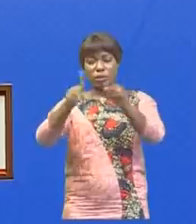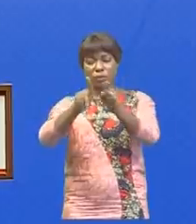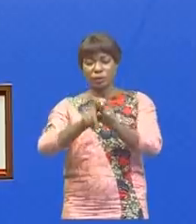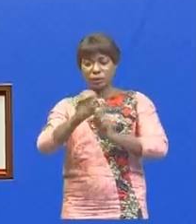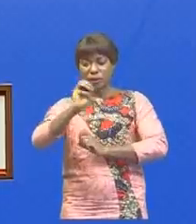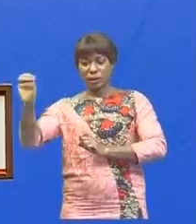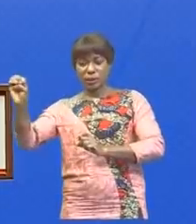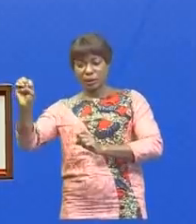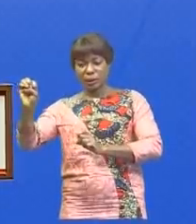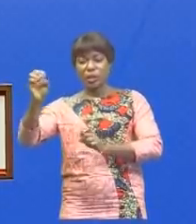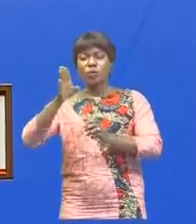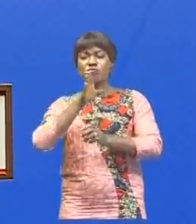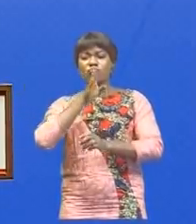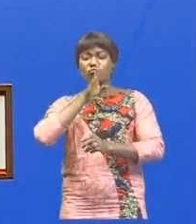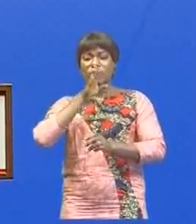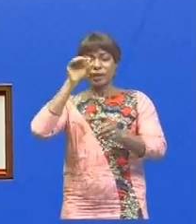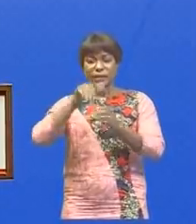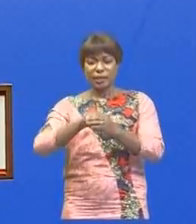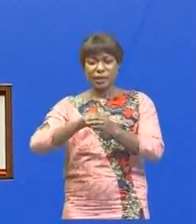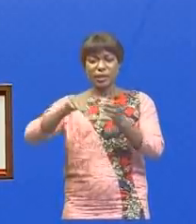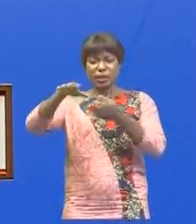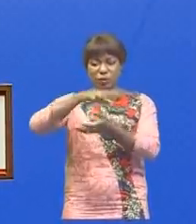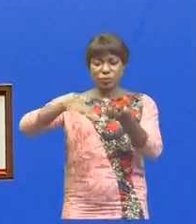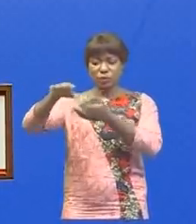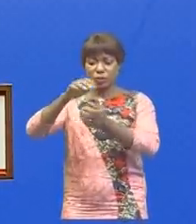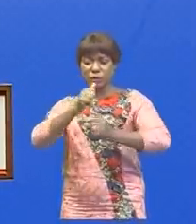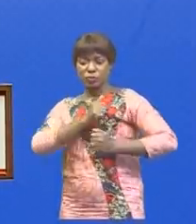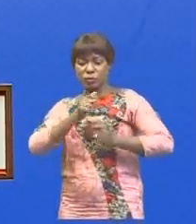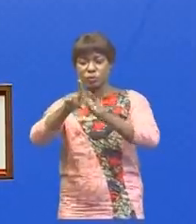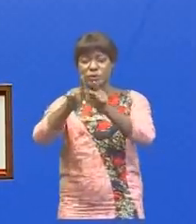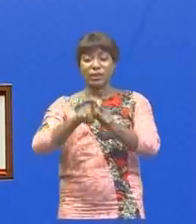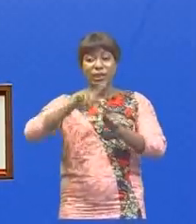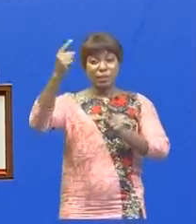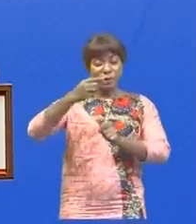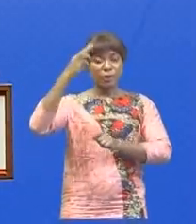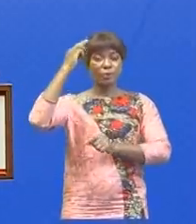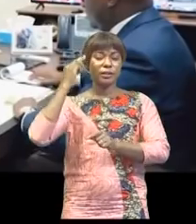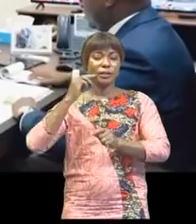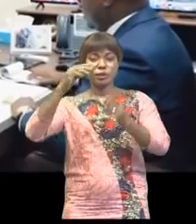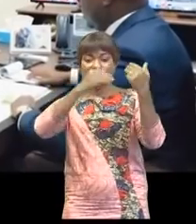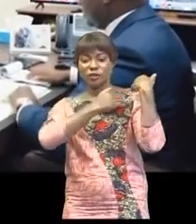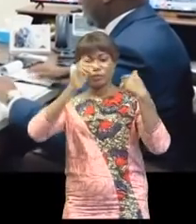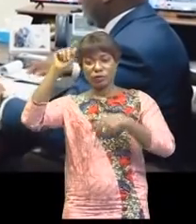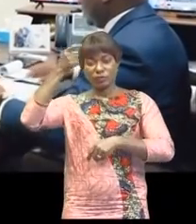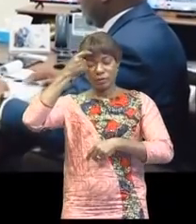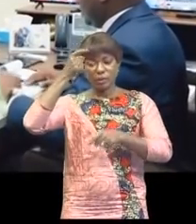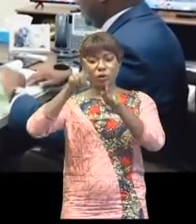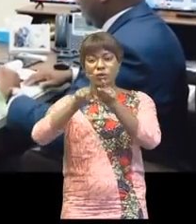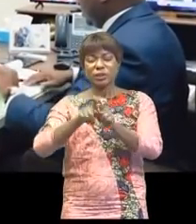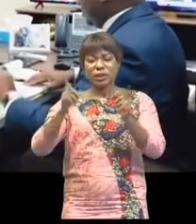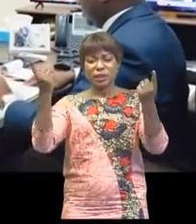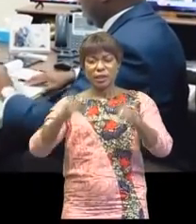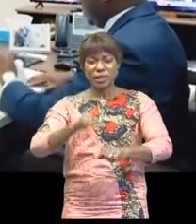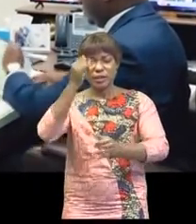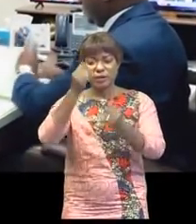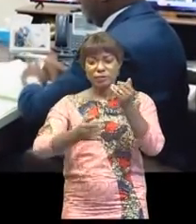partie du pays, l'entend meurtri par les groupes armés. 10. Premier ministre, chef du gouvernement, a fini son séjour